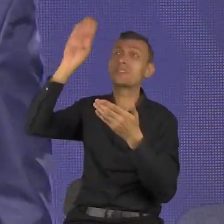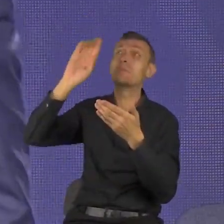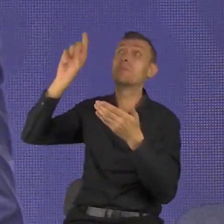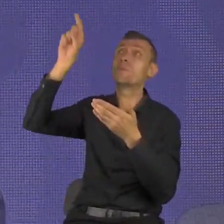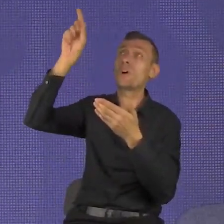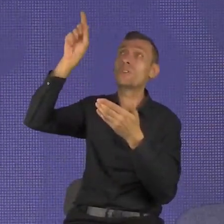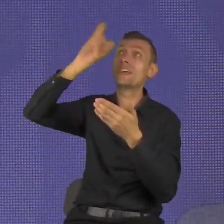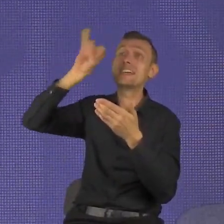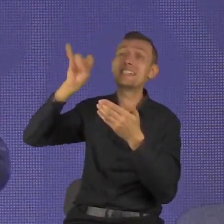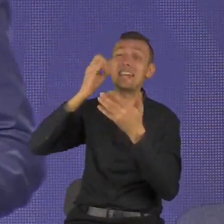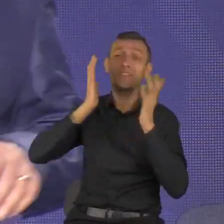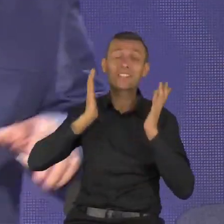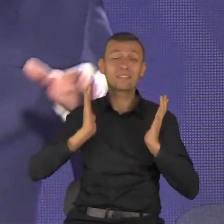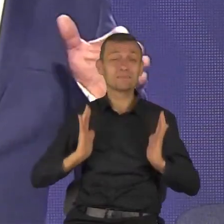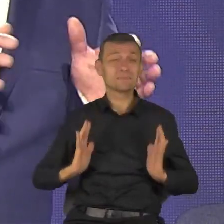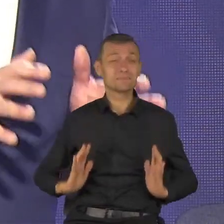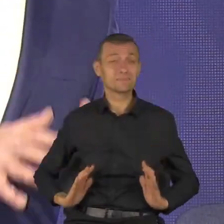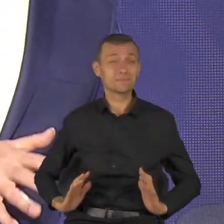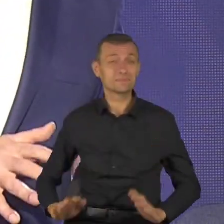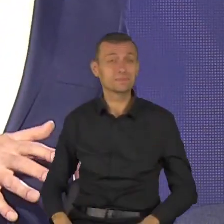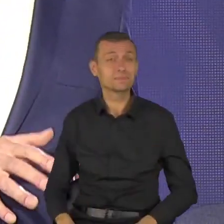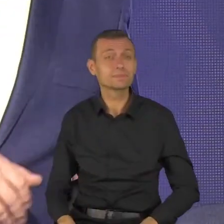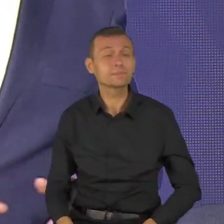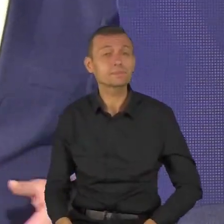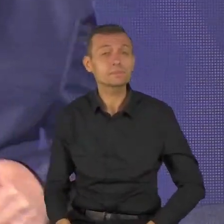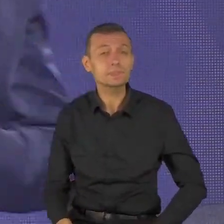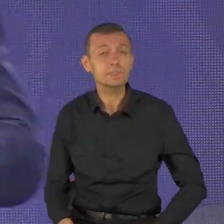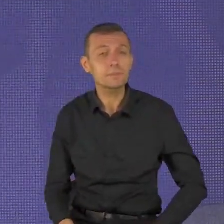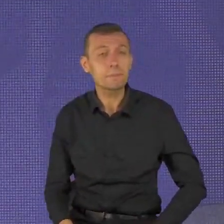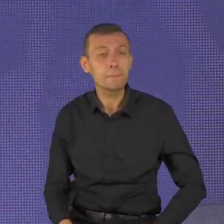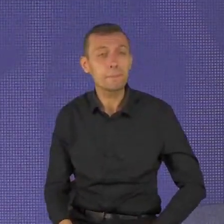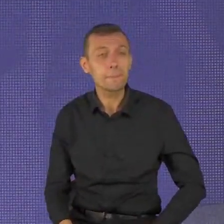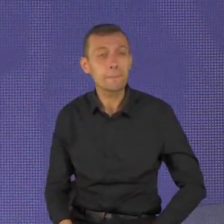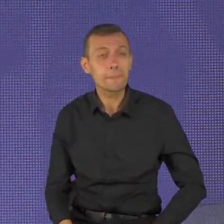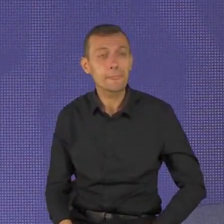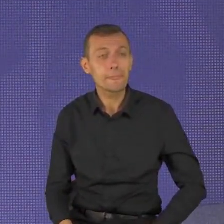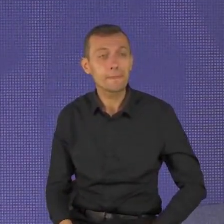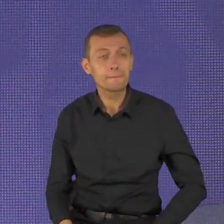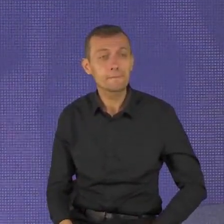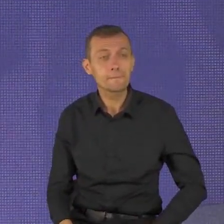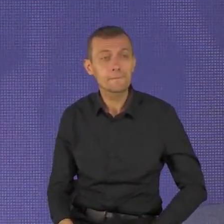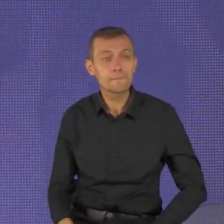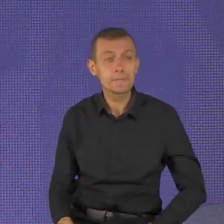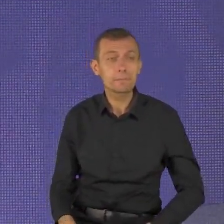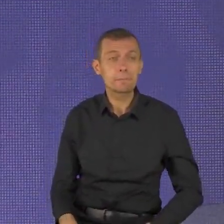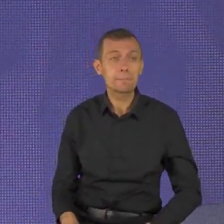umiejętność rozróżniania pomiędzy nie i jeszcze nie.